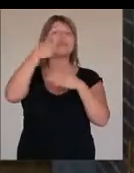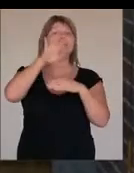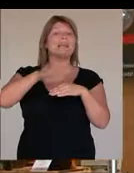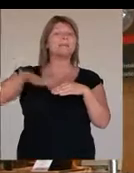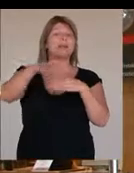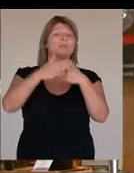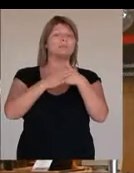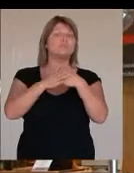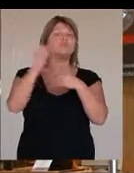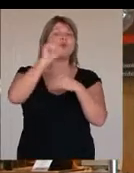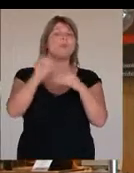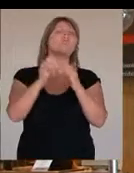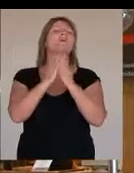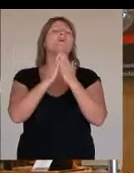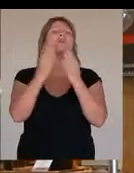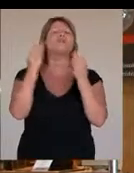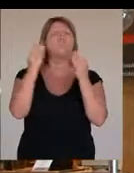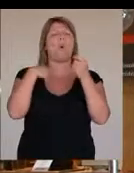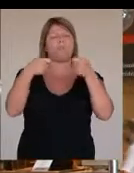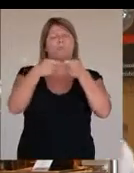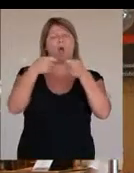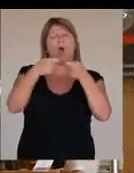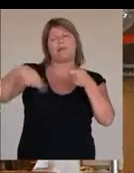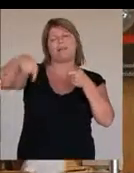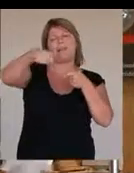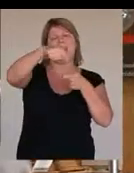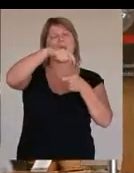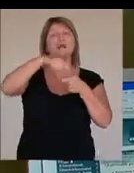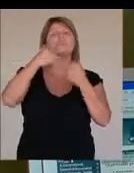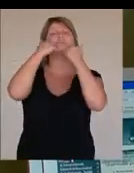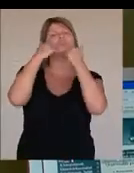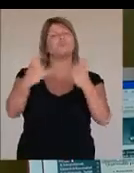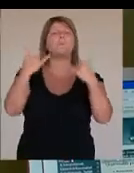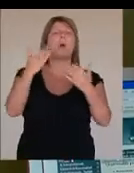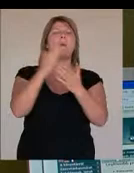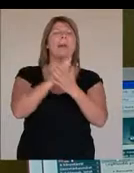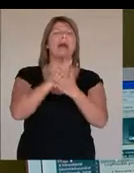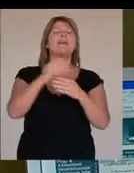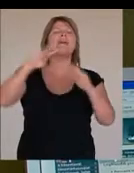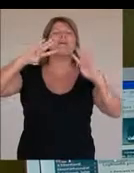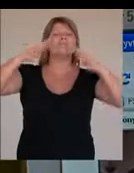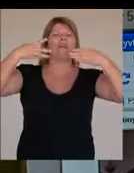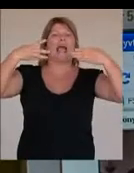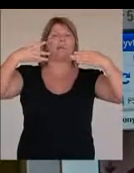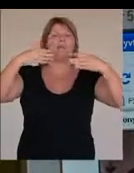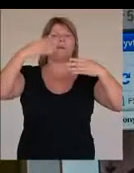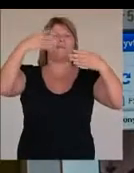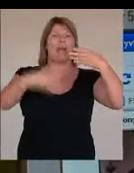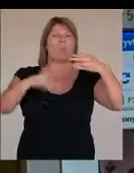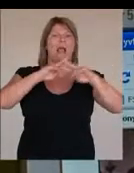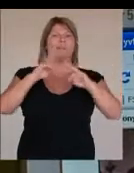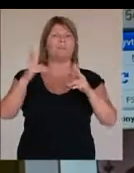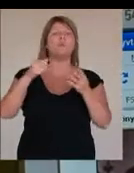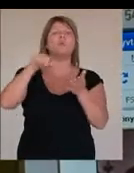népszerűsítés mellett a Somogyi Könyvtár több konzorciumi partnere ennek a pályázatnak köszönheti, hogy már a webes felülettel rendelkezik.